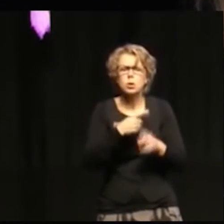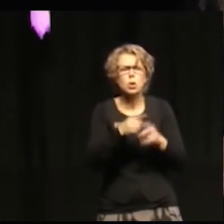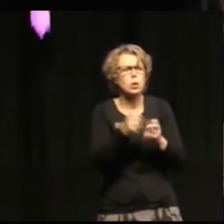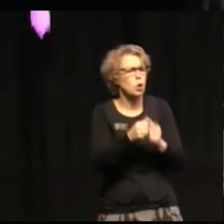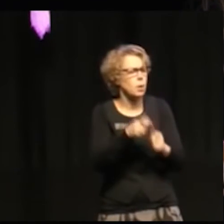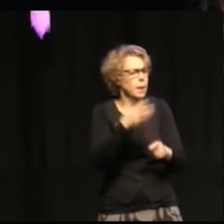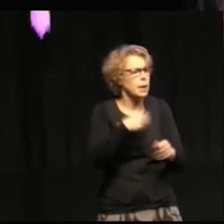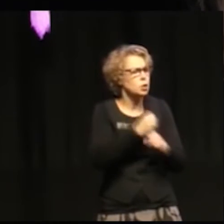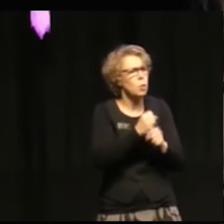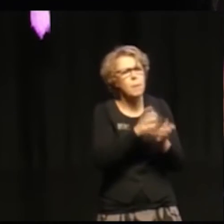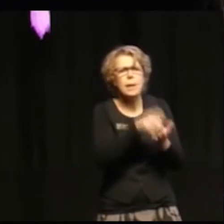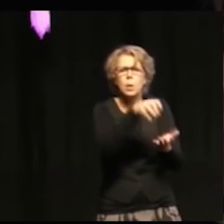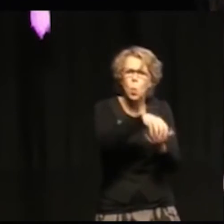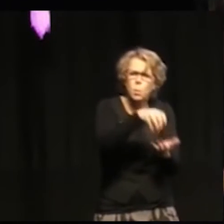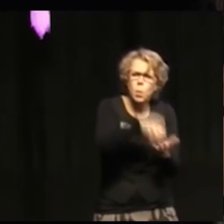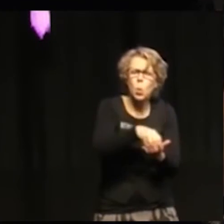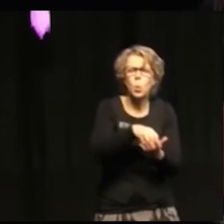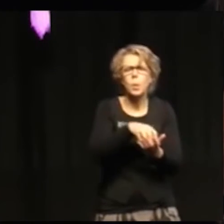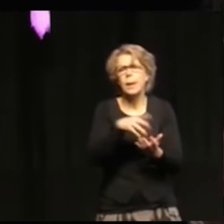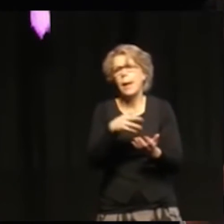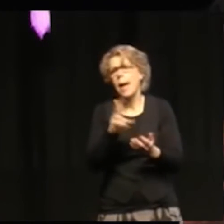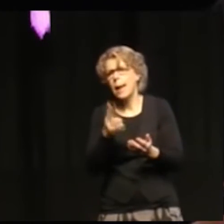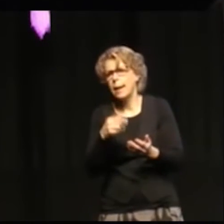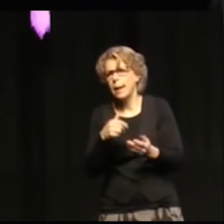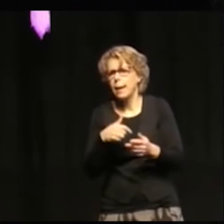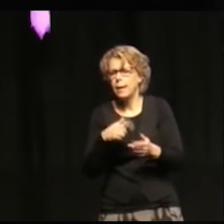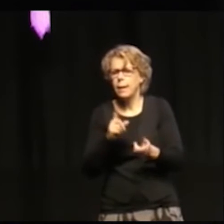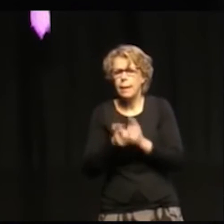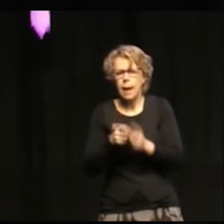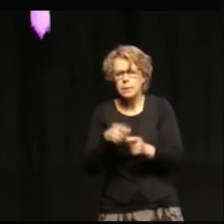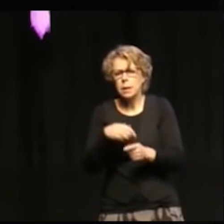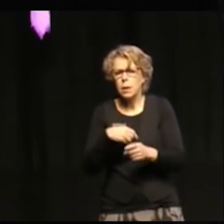eller man kan göra gentemot en ungdomsgrupp.